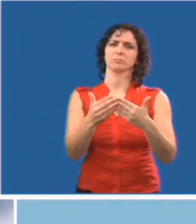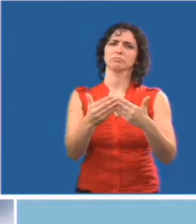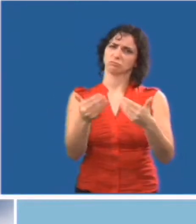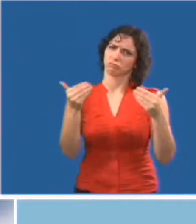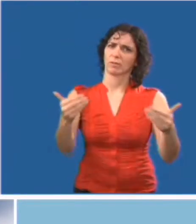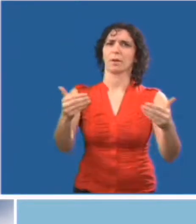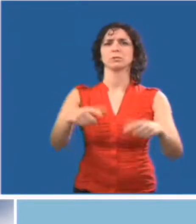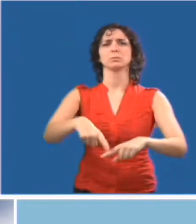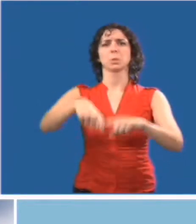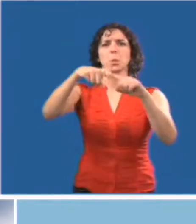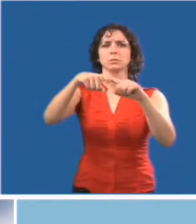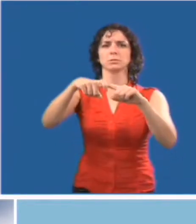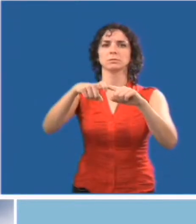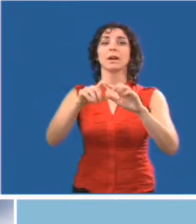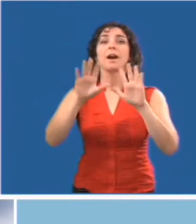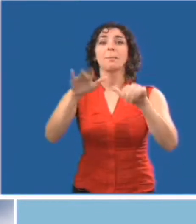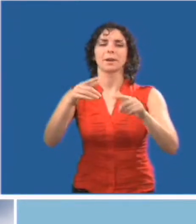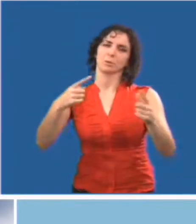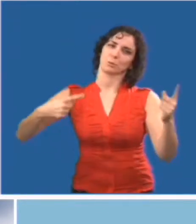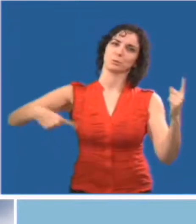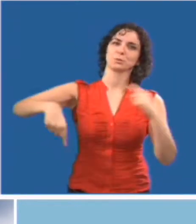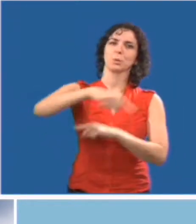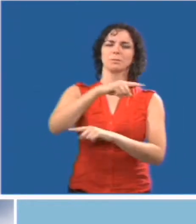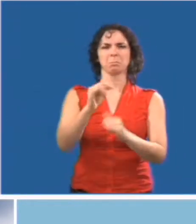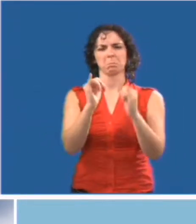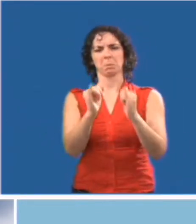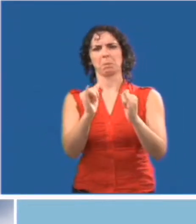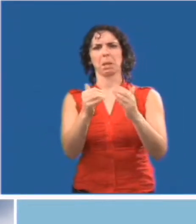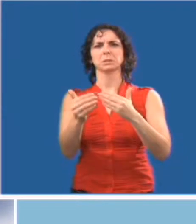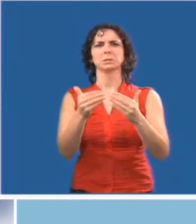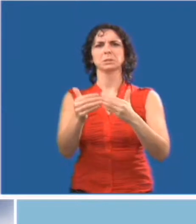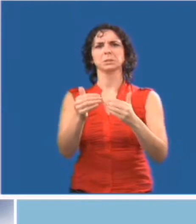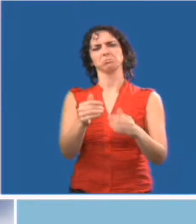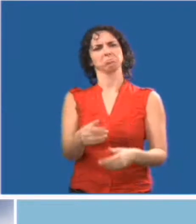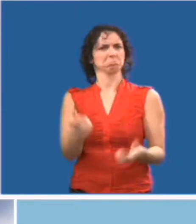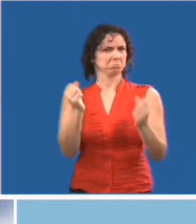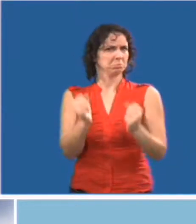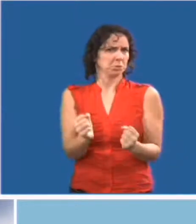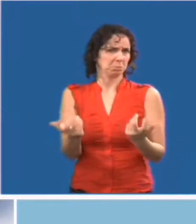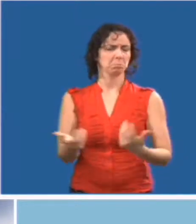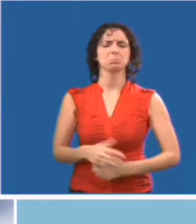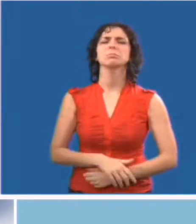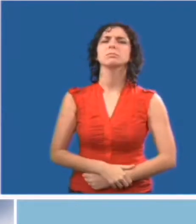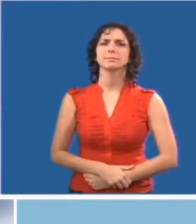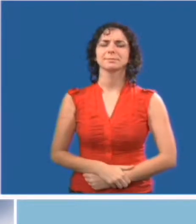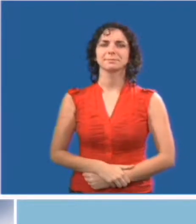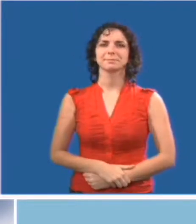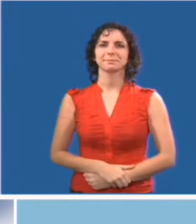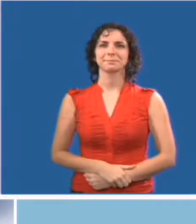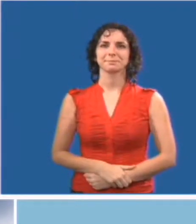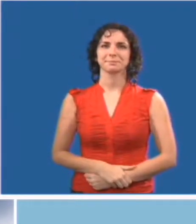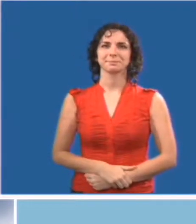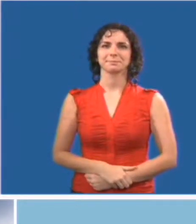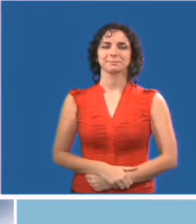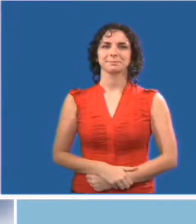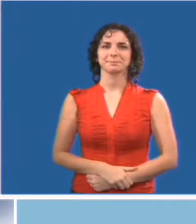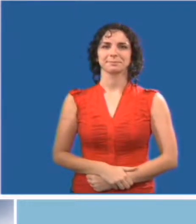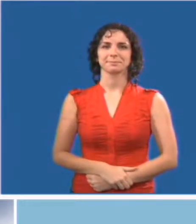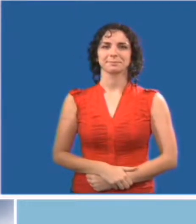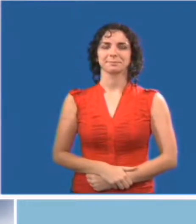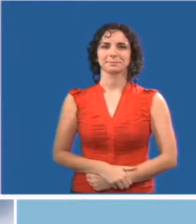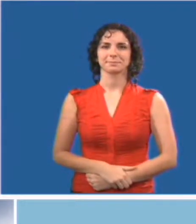et fermer vos courriels. Si vous devez interrompre la séance, vous pourrez la reprendre